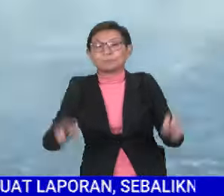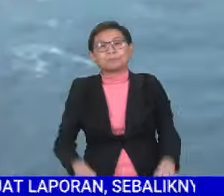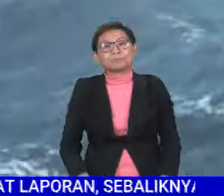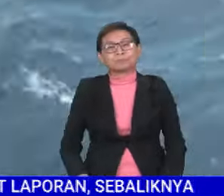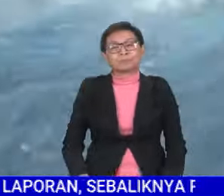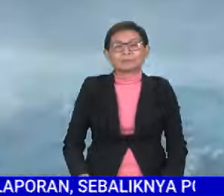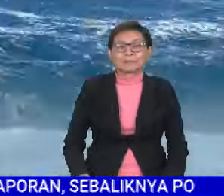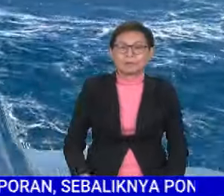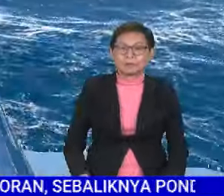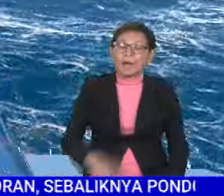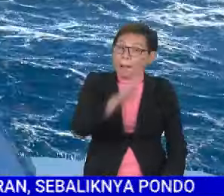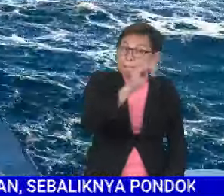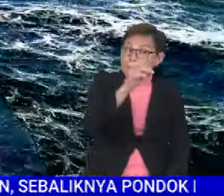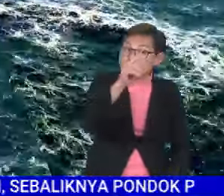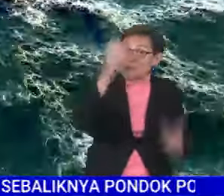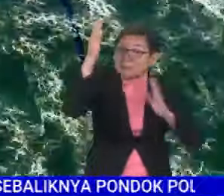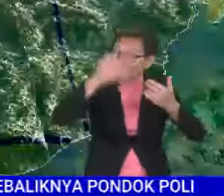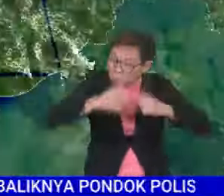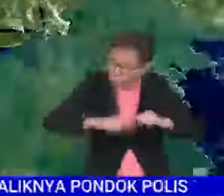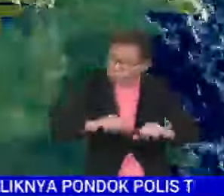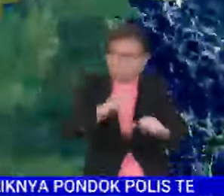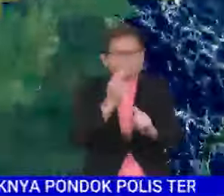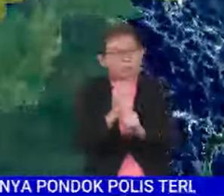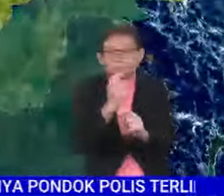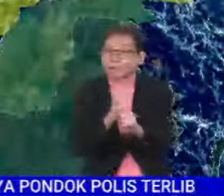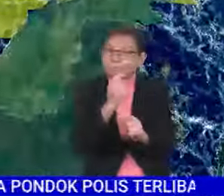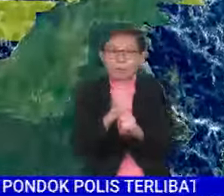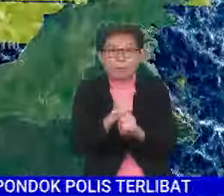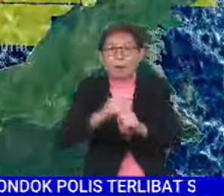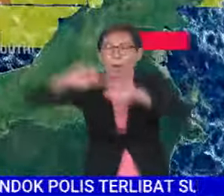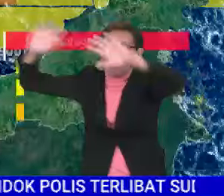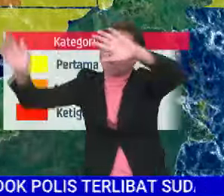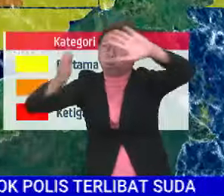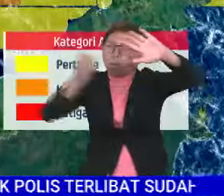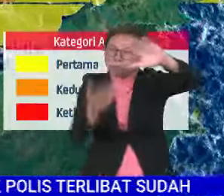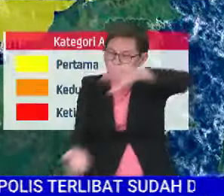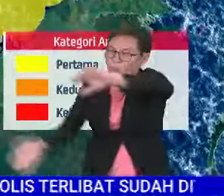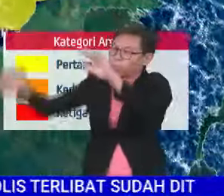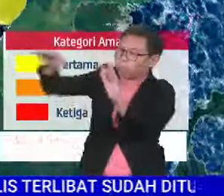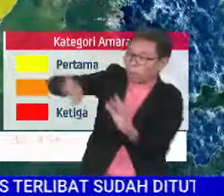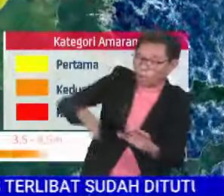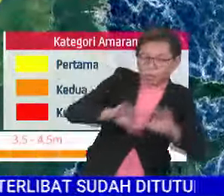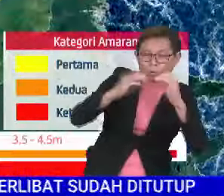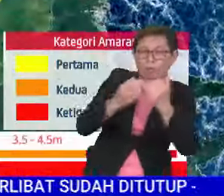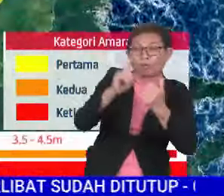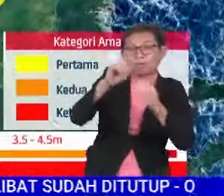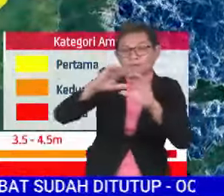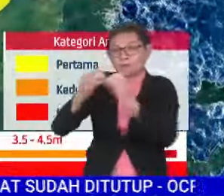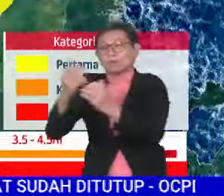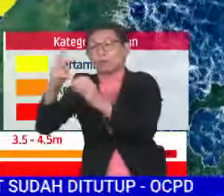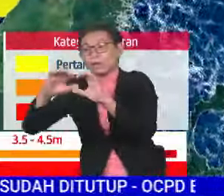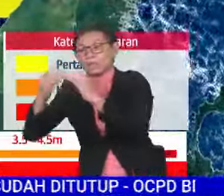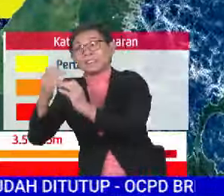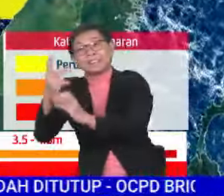Baik, selepas itu juga Med Malaysia juga masih lagi mengekalkan amaran angin kencang serta bergelola kategori pertama, kedua dan juga